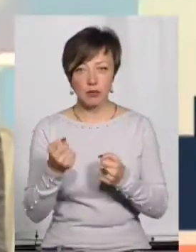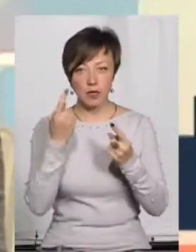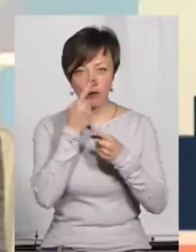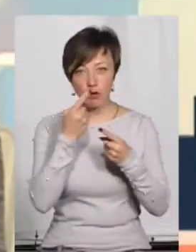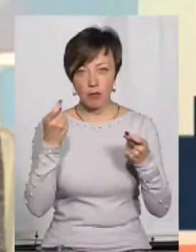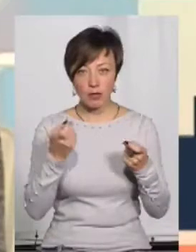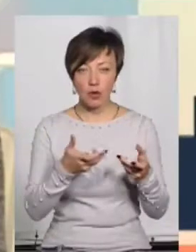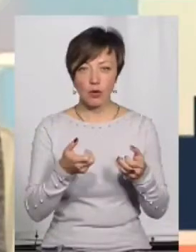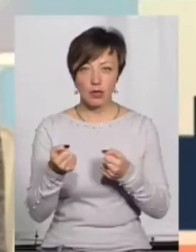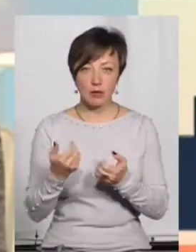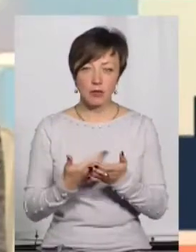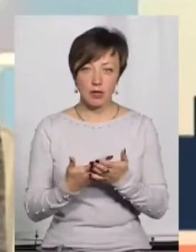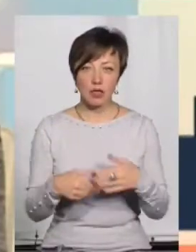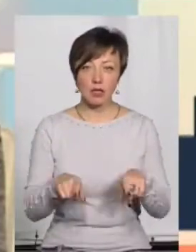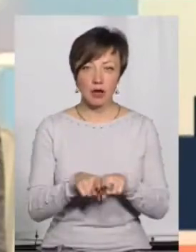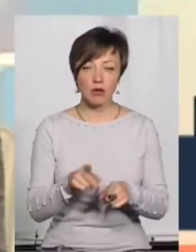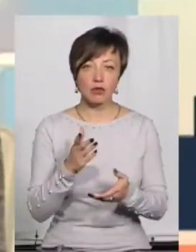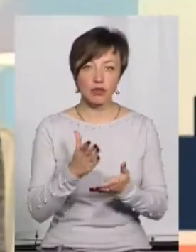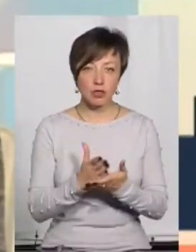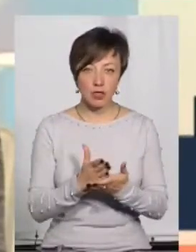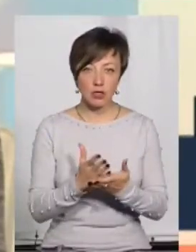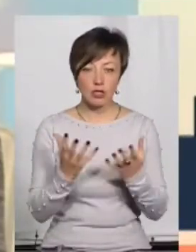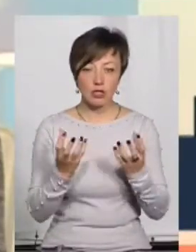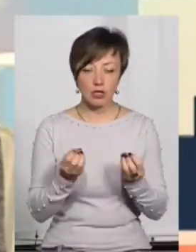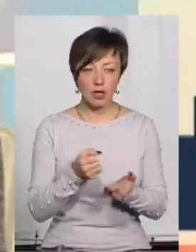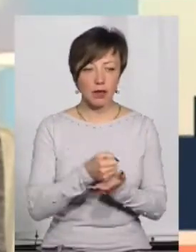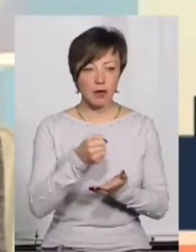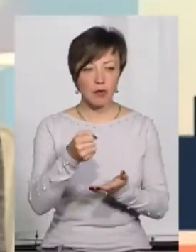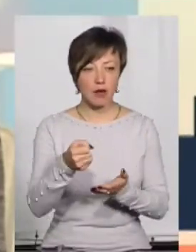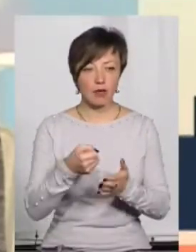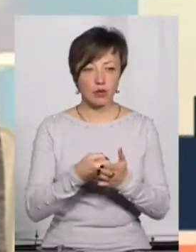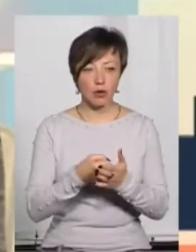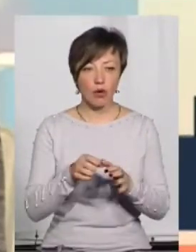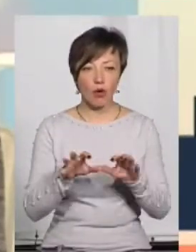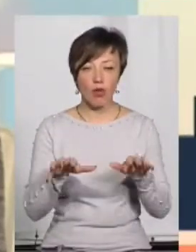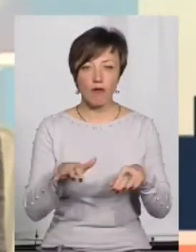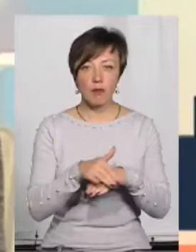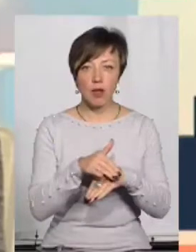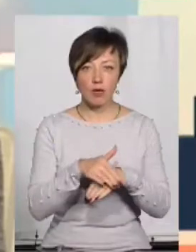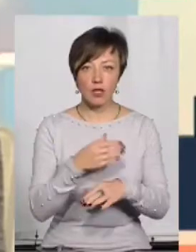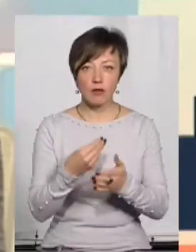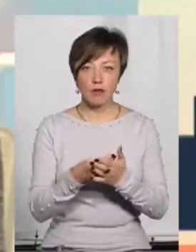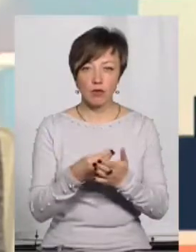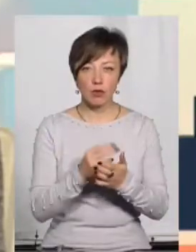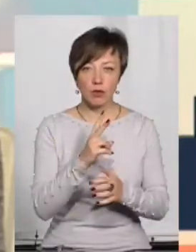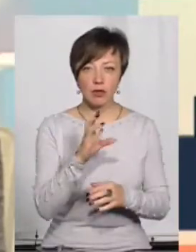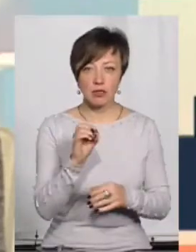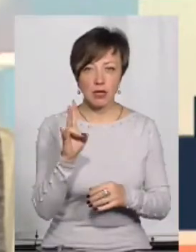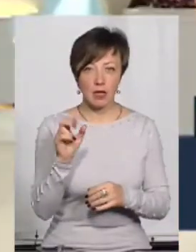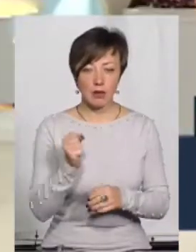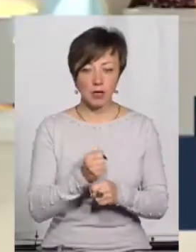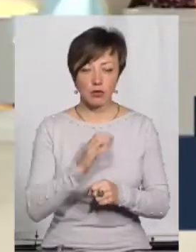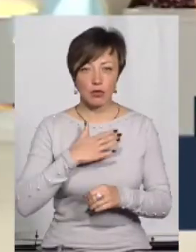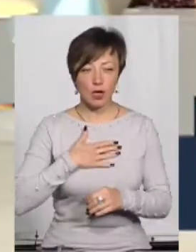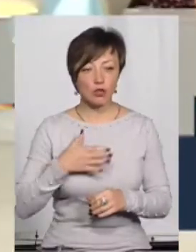інформацію, отримали, також я їх ще направила до голови благодійного фонду Ксена, який працює в